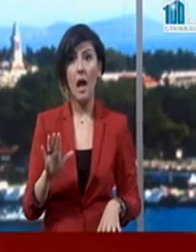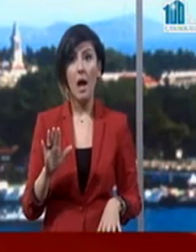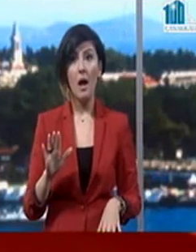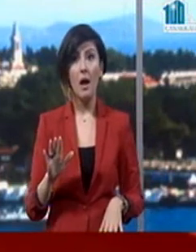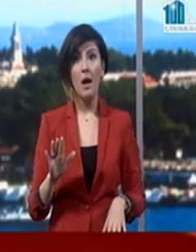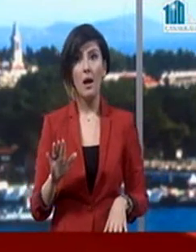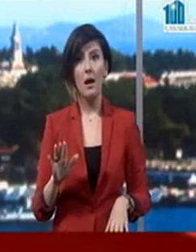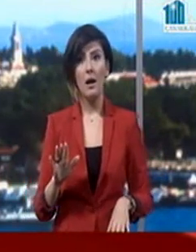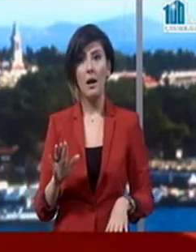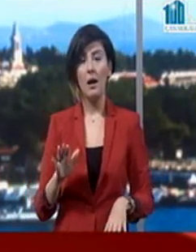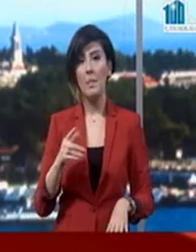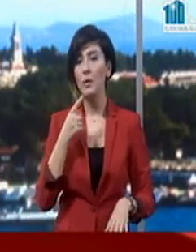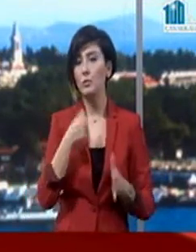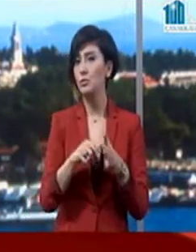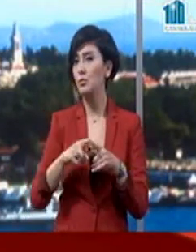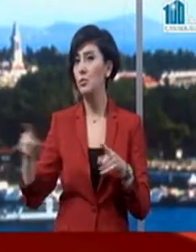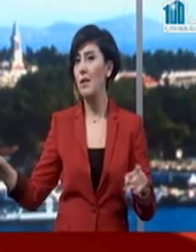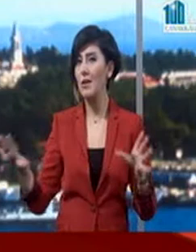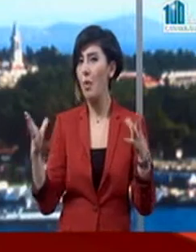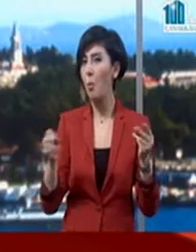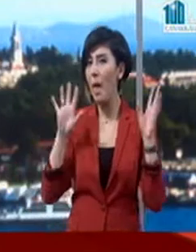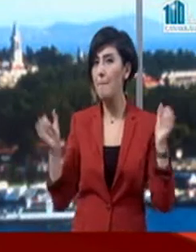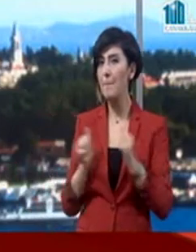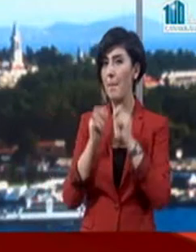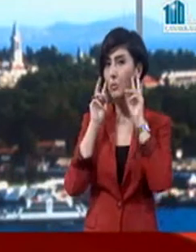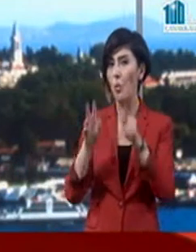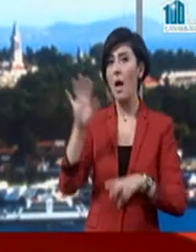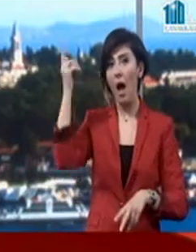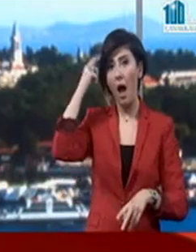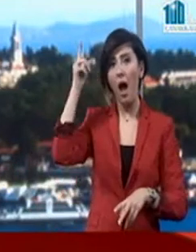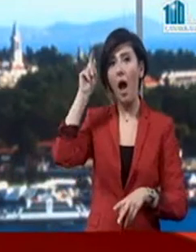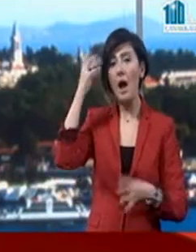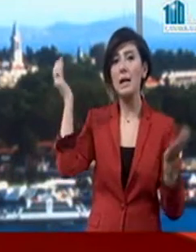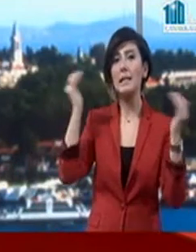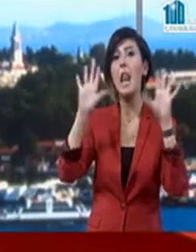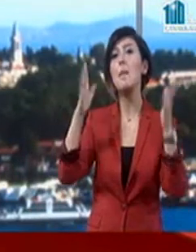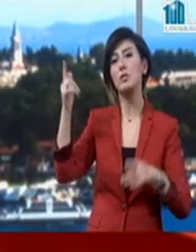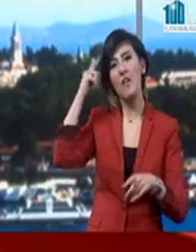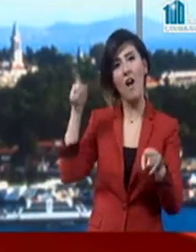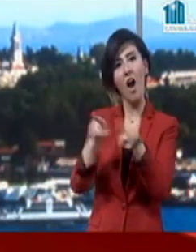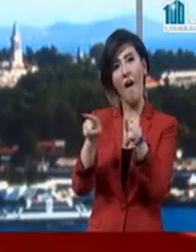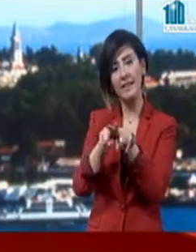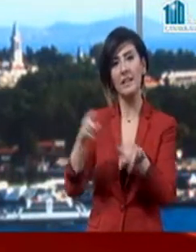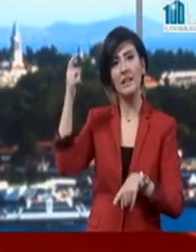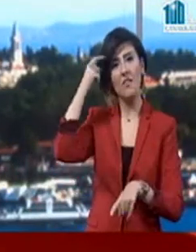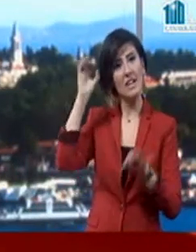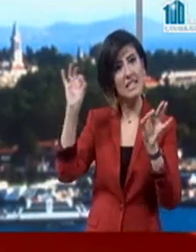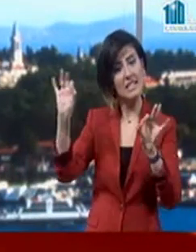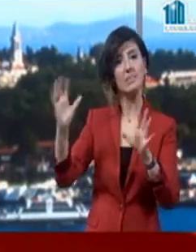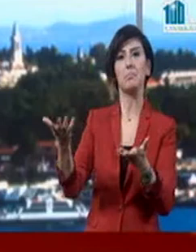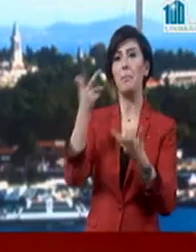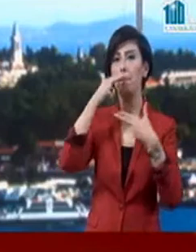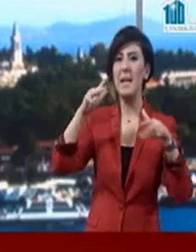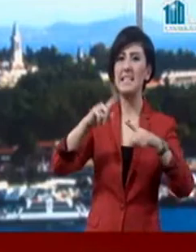süreçte neler olduğunu hep birlikte gördük. Demek ki akıllanmamışlar. Aynı kafa yapısı, aynı zihniyet. Benzer bir